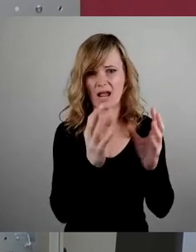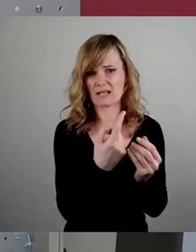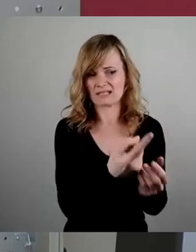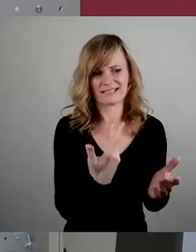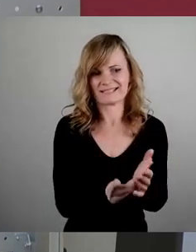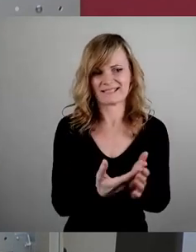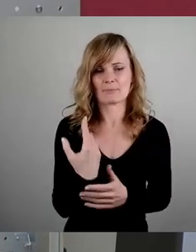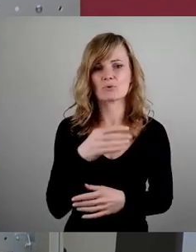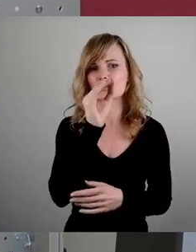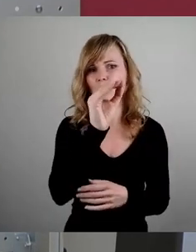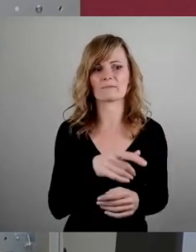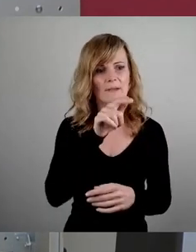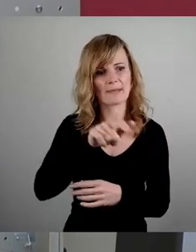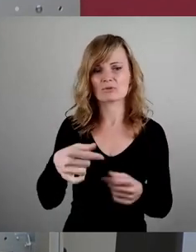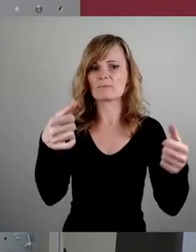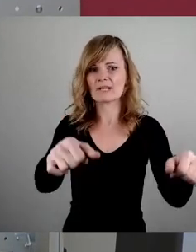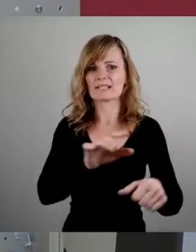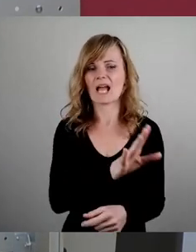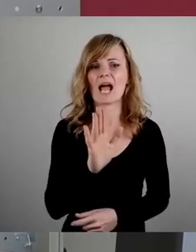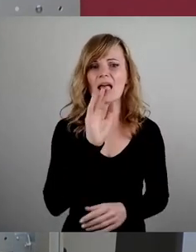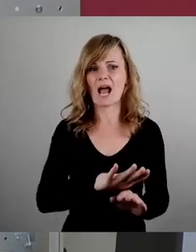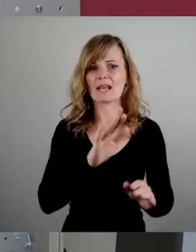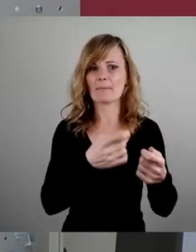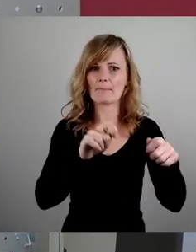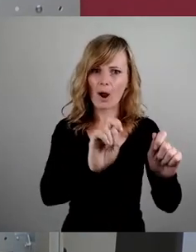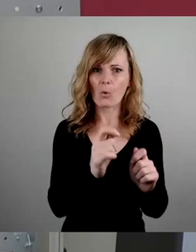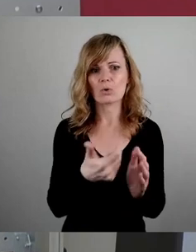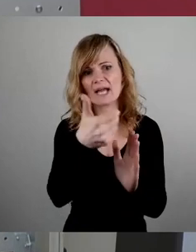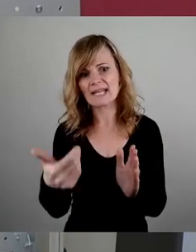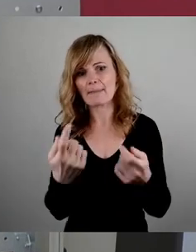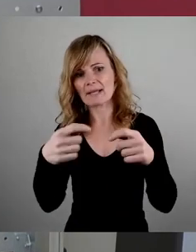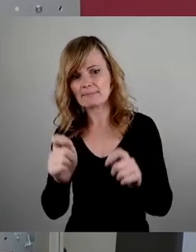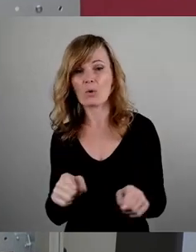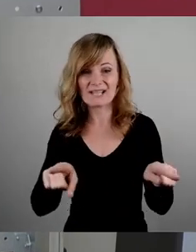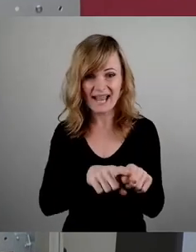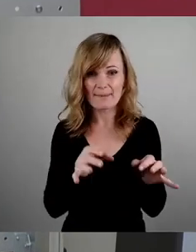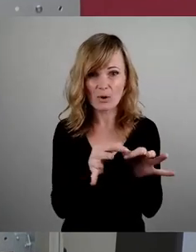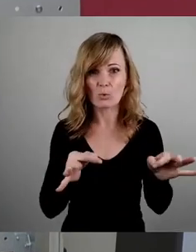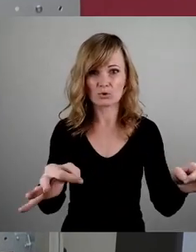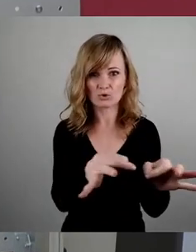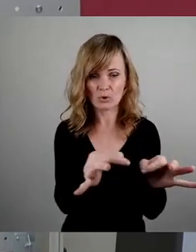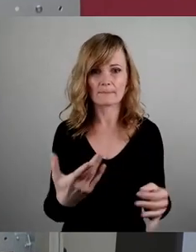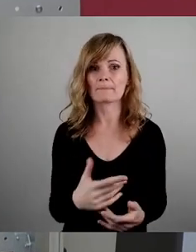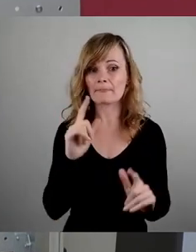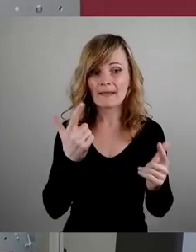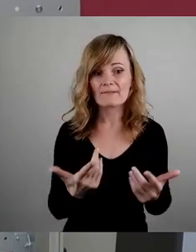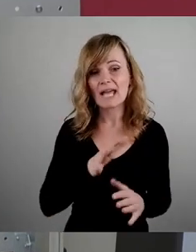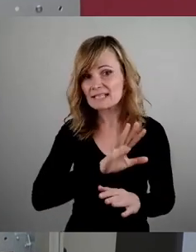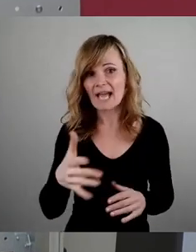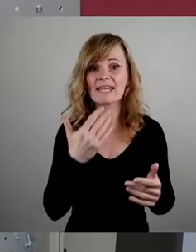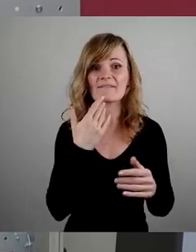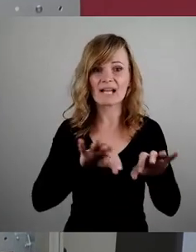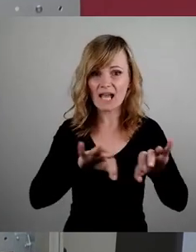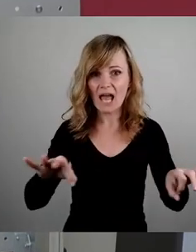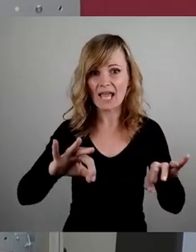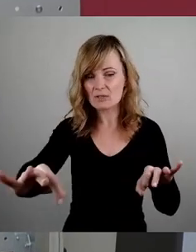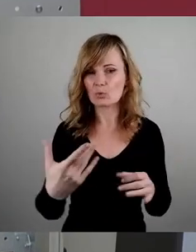verpflichten, die beispielsweise ihren Anbau auf ihrem Grundstück, ihren Nebenbau, der vielleicht mit einer nicht frostsichteren verlegten Wasserleitung angeschlossen ist, dann zukünftig